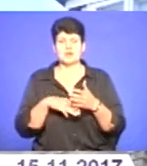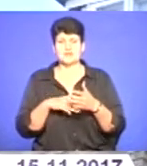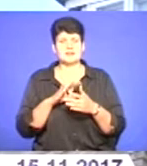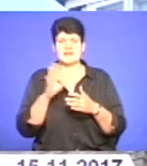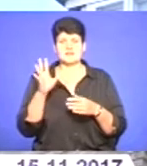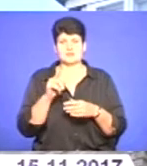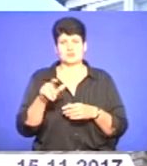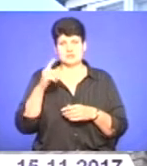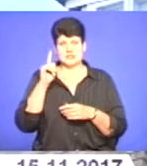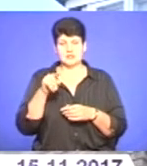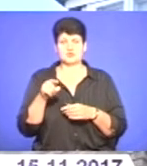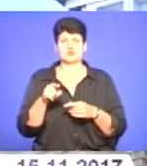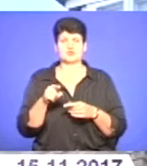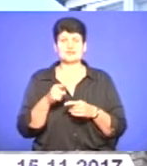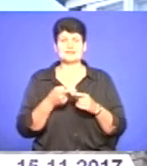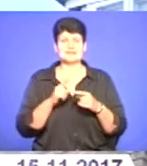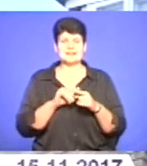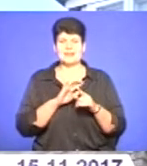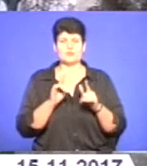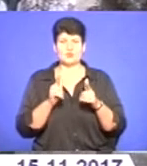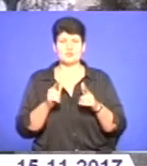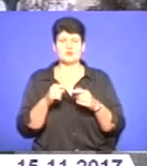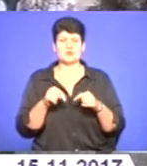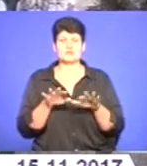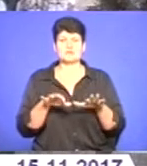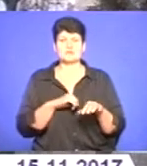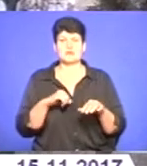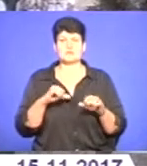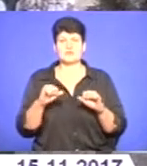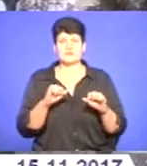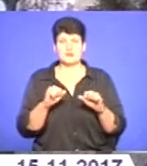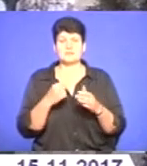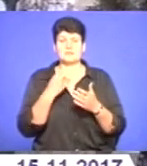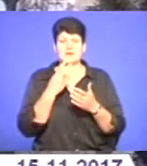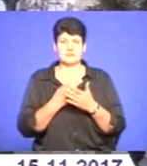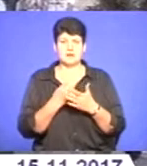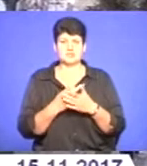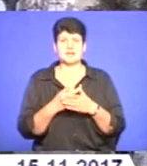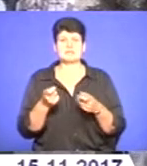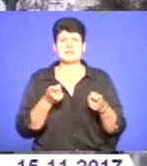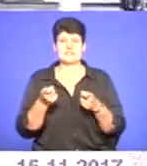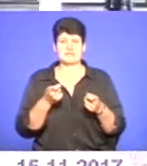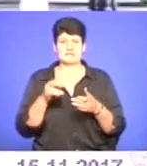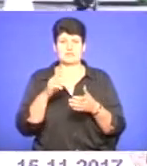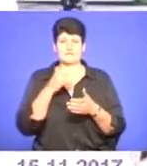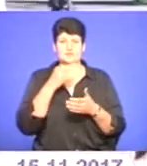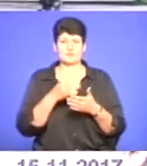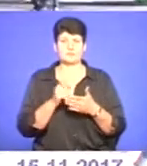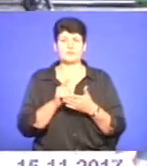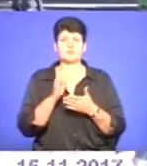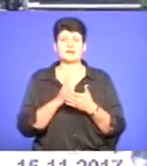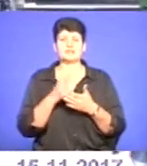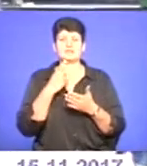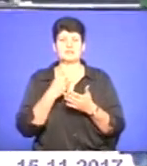всі мешканці знають, що за дії, не погоджені з органами місцевого самоврядування, передбачена адміністративна відповідальність. Повинен мати вигляд